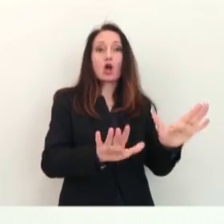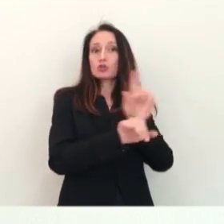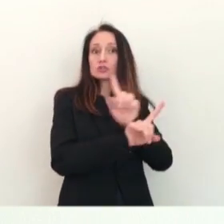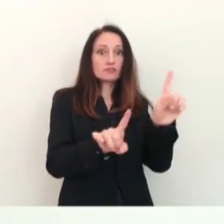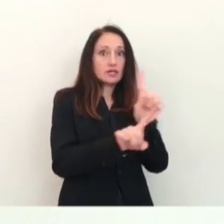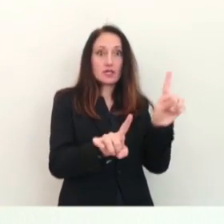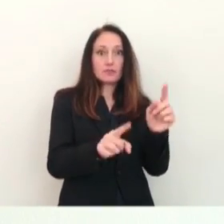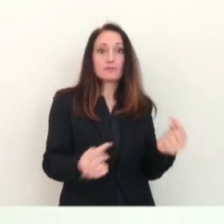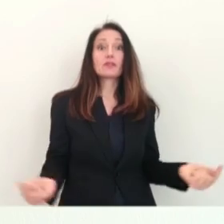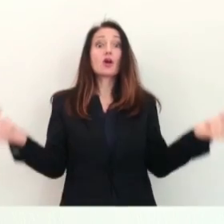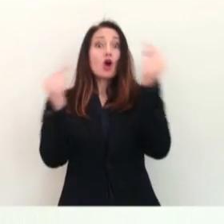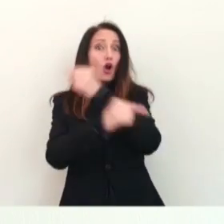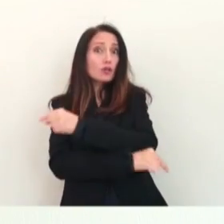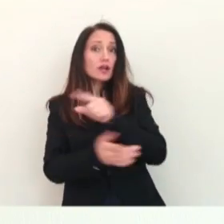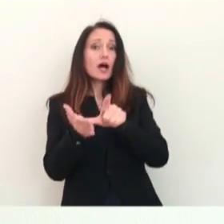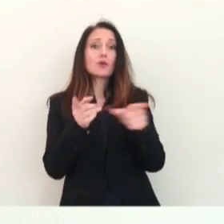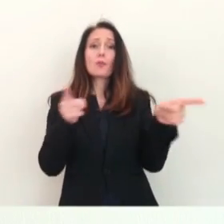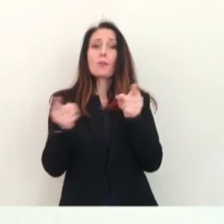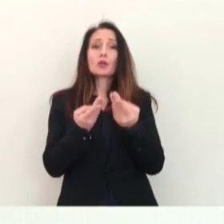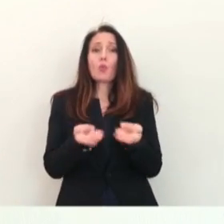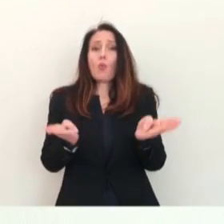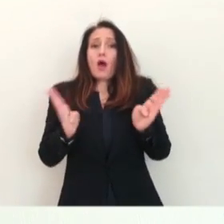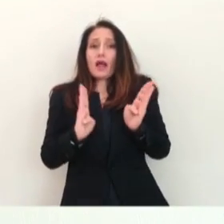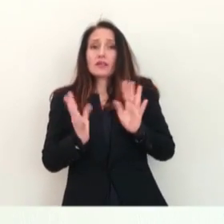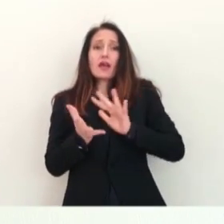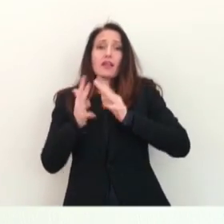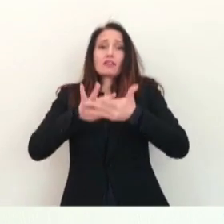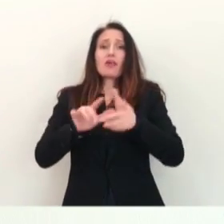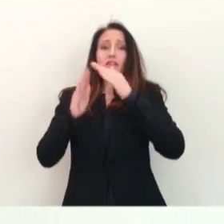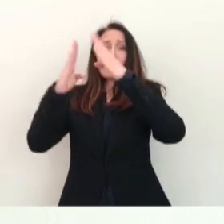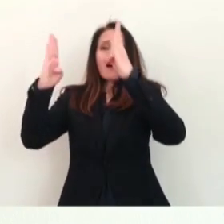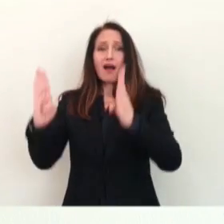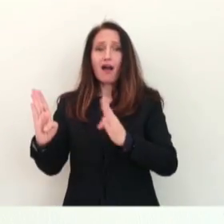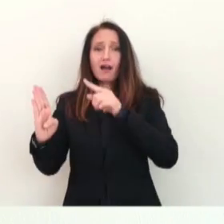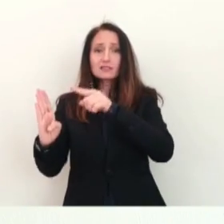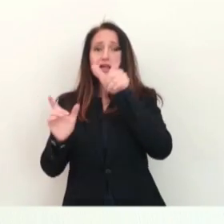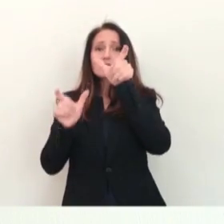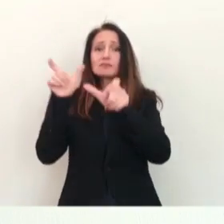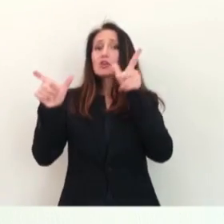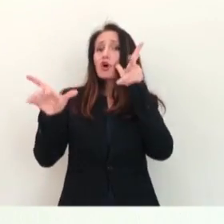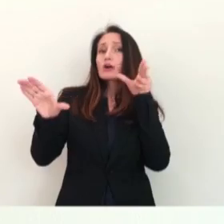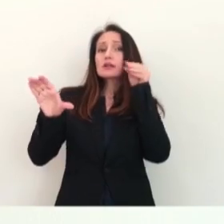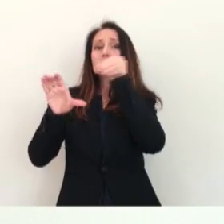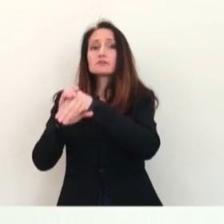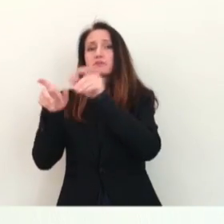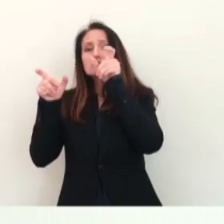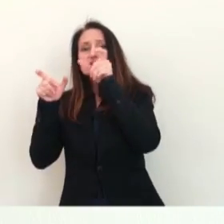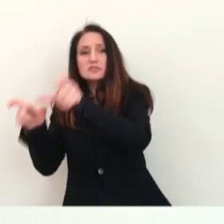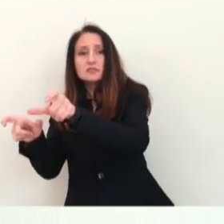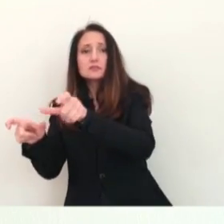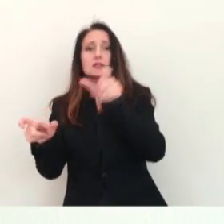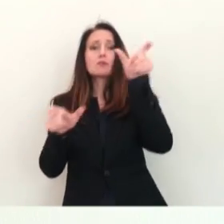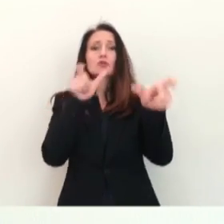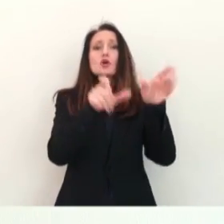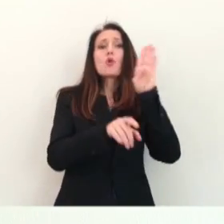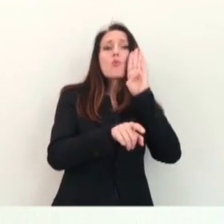Anzi, questo periodo di quarantena che confina le donne dentro le mura domestiche tutto il giorno,